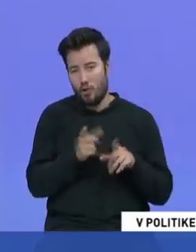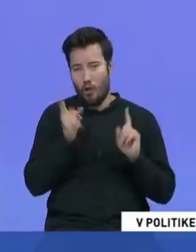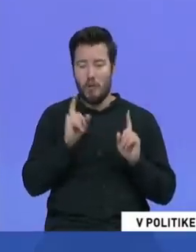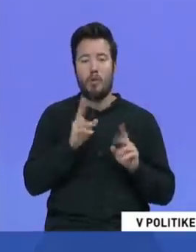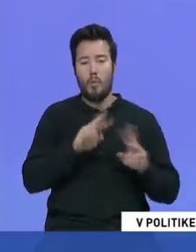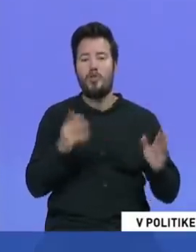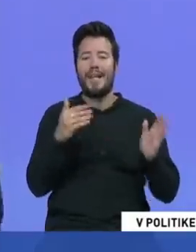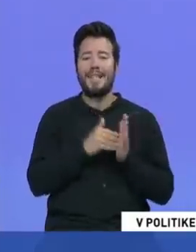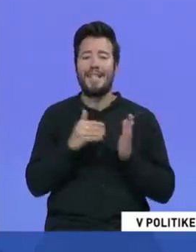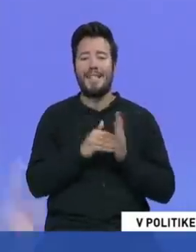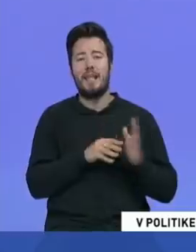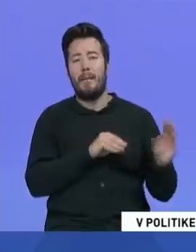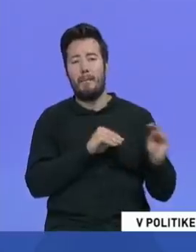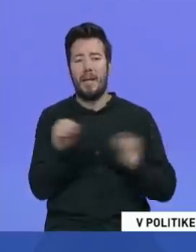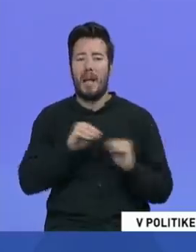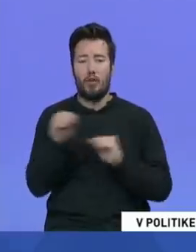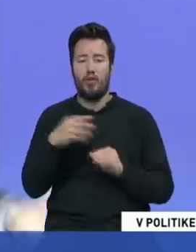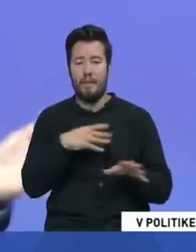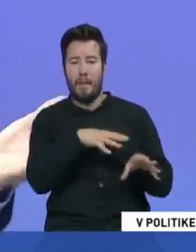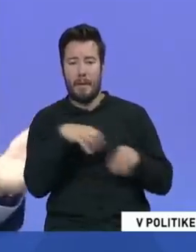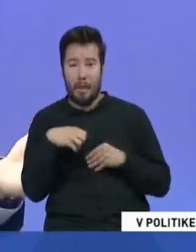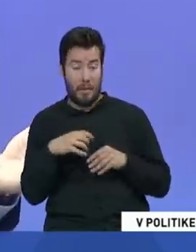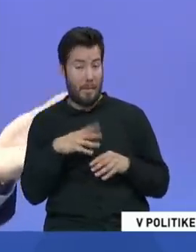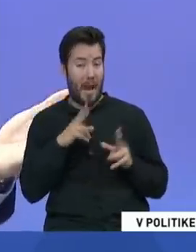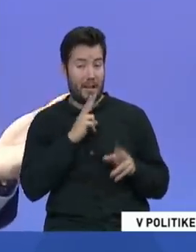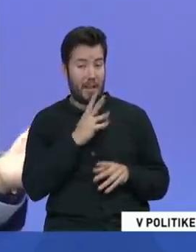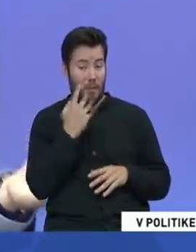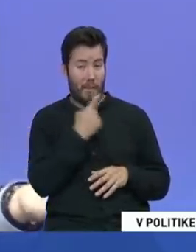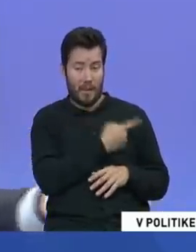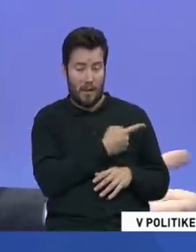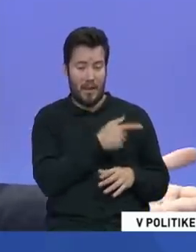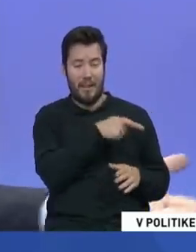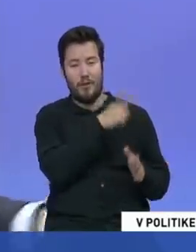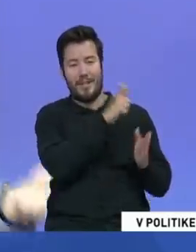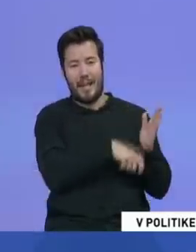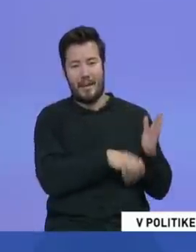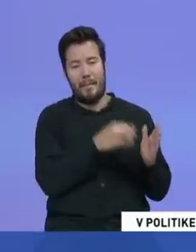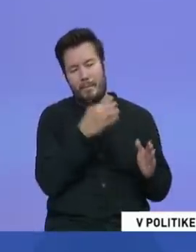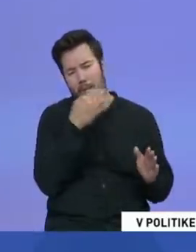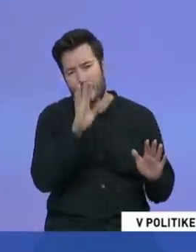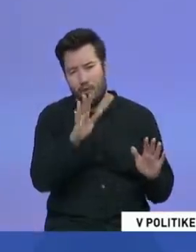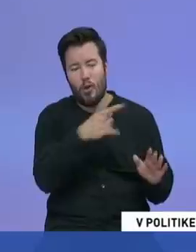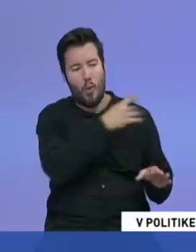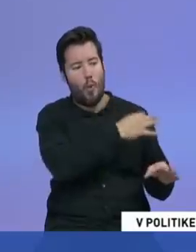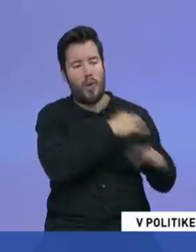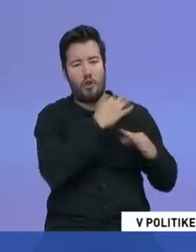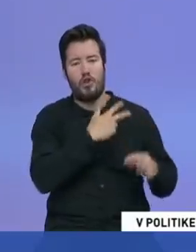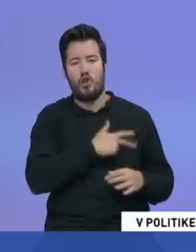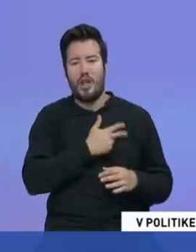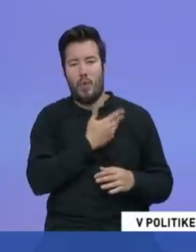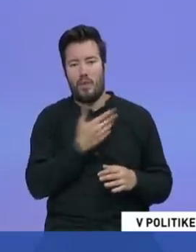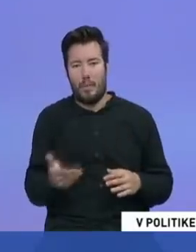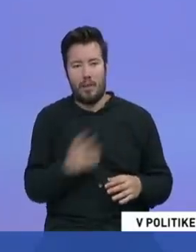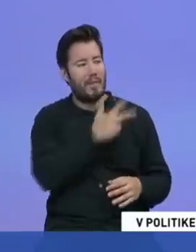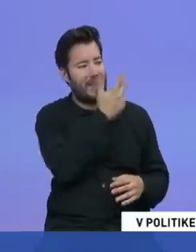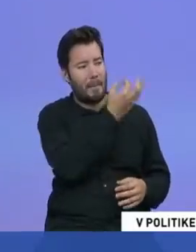tisíce migrantov. Toto povedal pán Kiska. A toto je dneska retorika aj tejto strany, ktorá, prepačte, úraža sociálnu demokraciu na Slovensku s